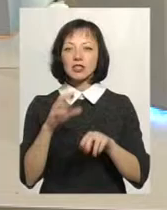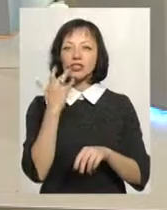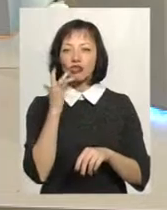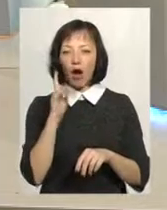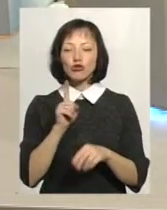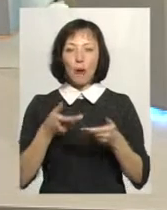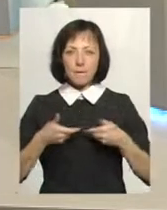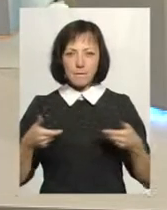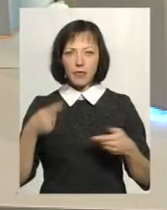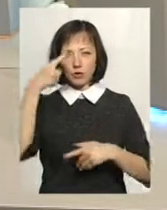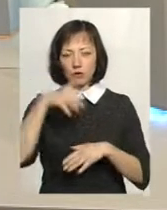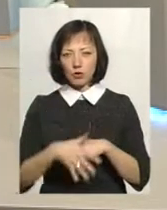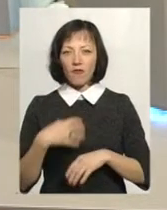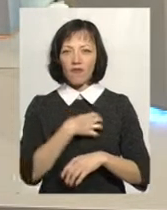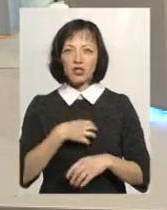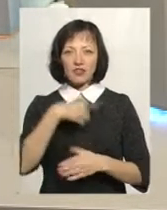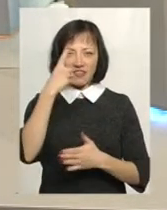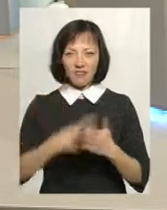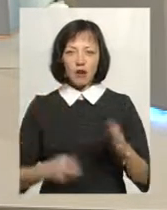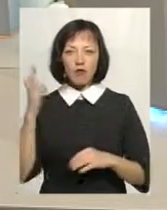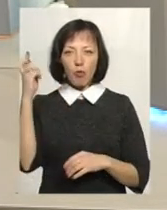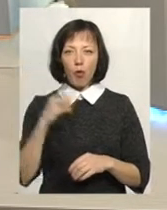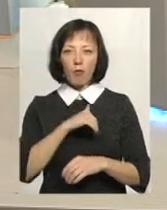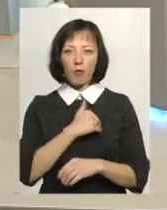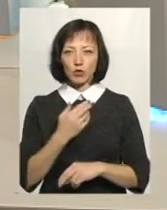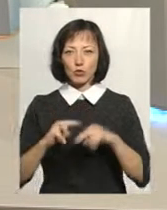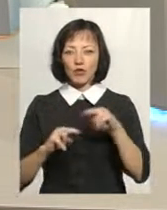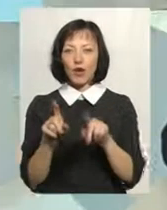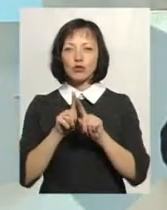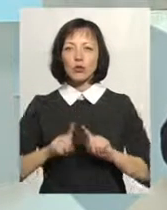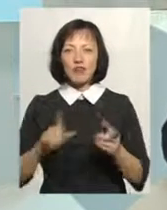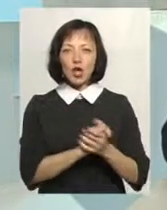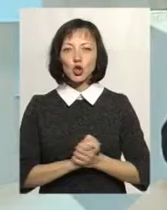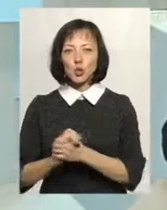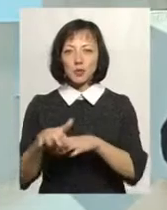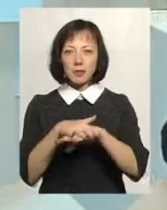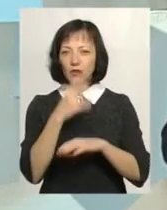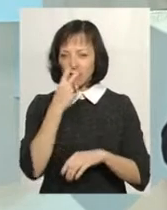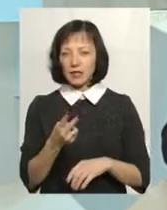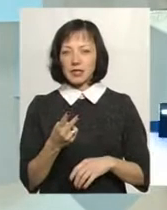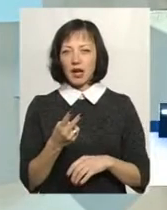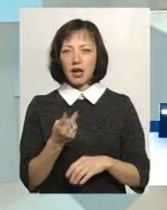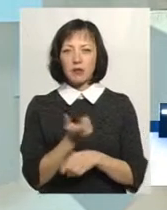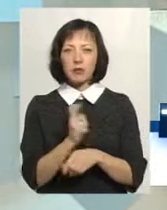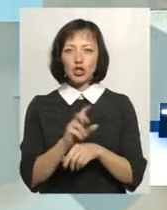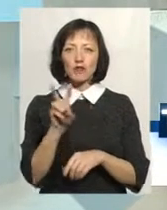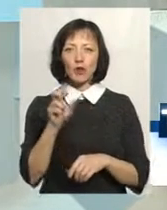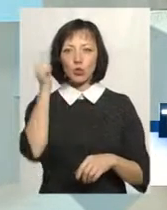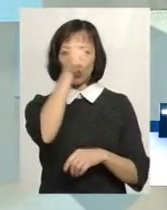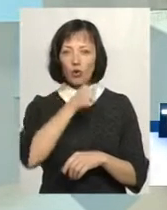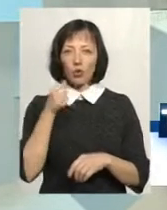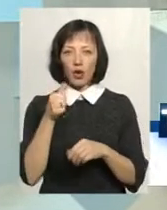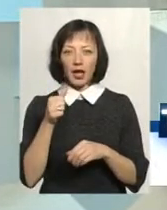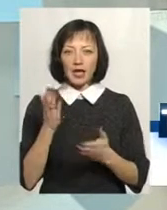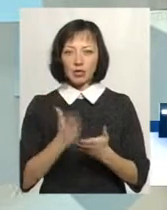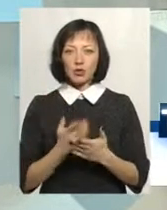усвідомлюємо важливість віри в Бога. Ми хочемо побудувати особливе суспільство. І дивіться, більше 200 років всього